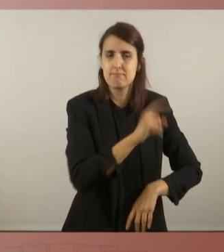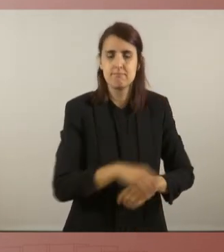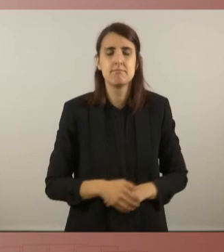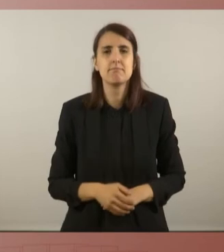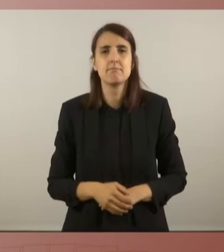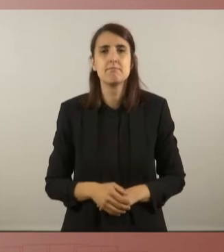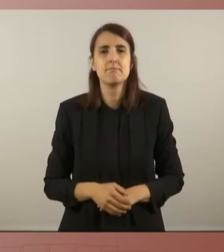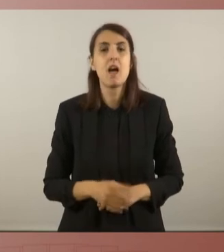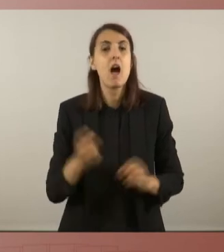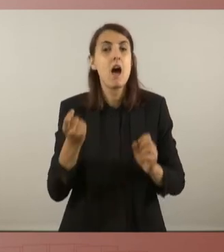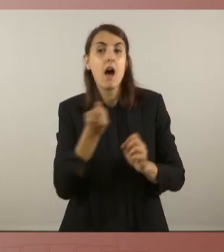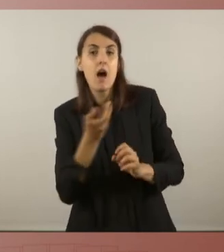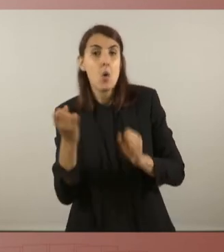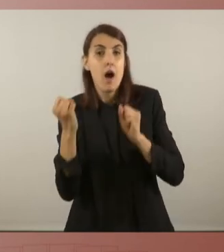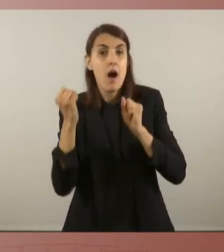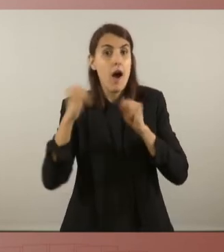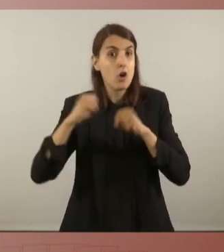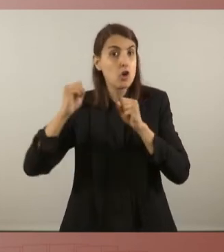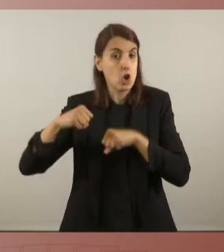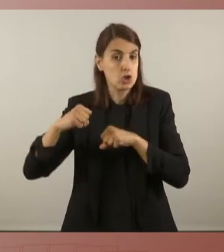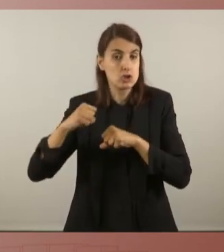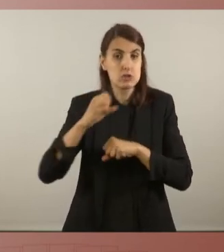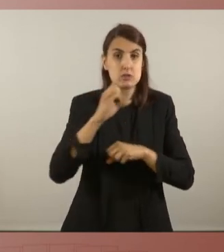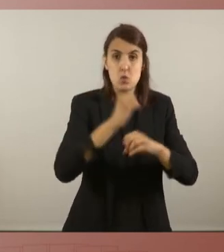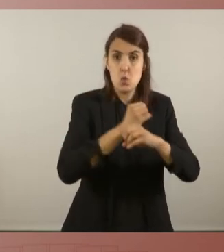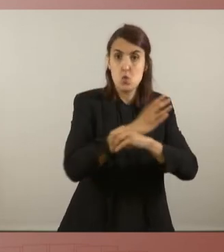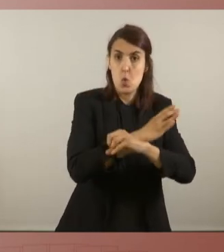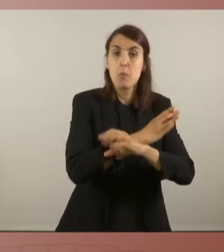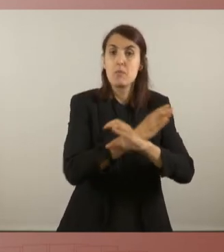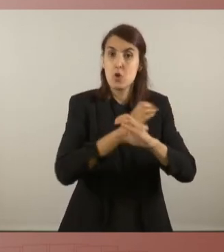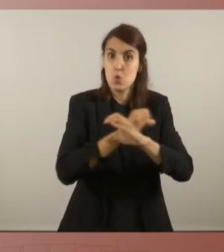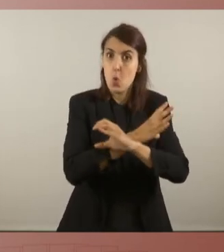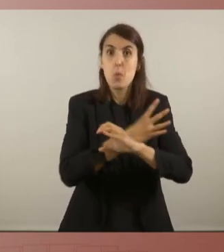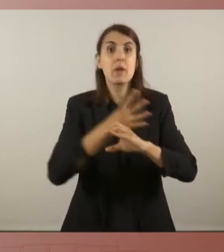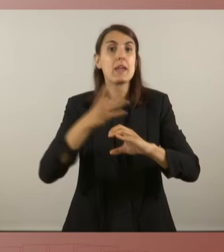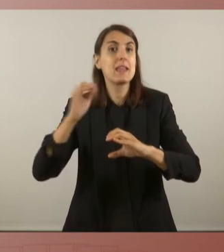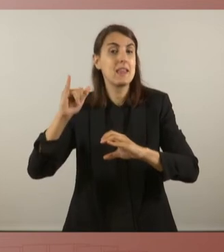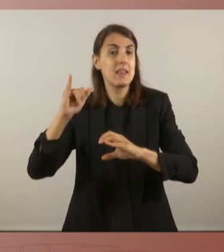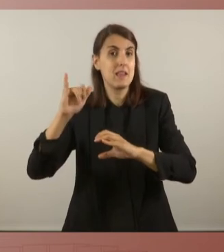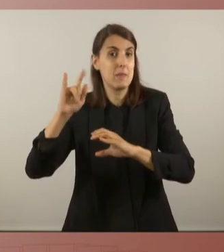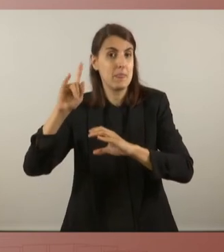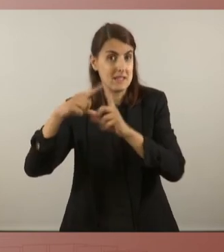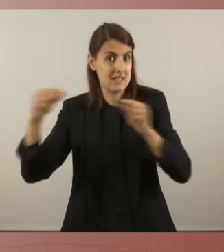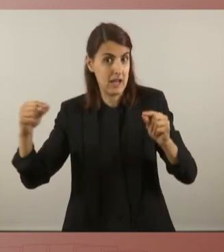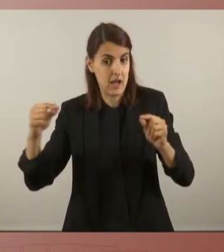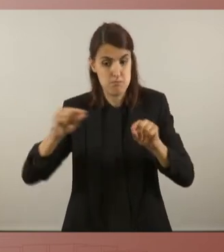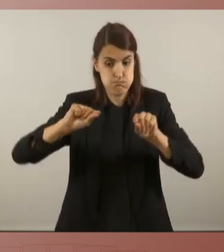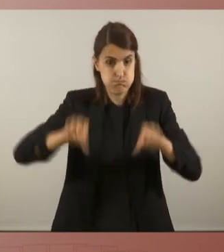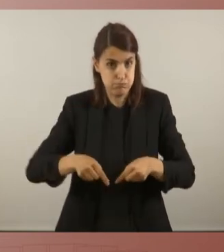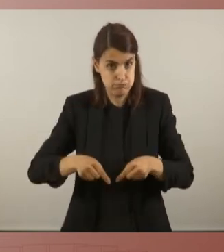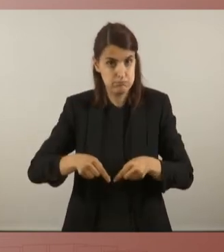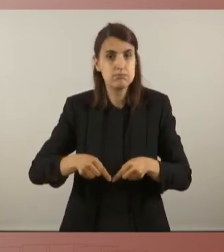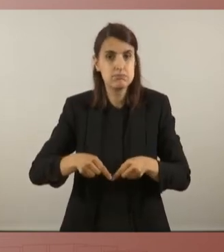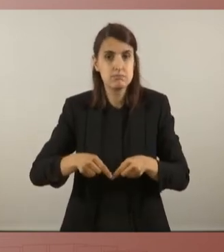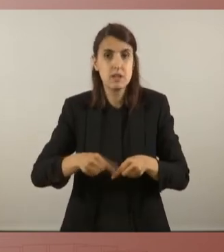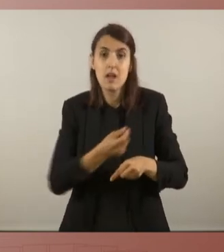alguns dels acords que Esquerra Republicana i la CUP, un nou cicle per guanyar, vam subscriure, hem de constatar que no